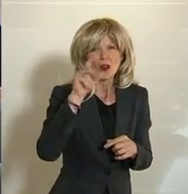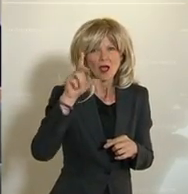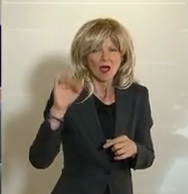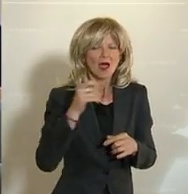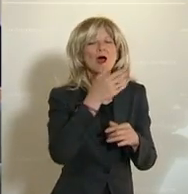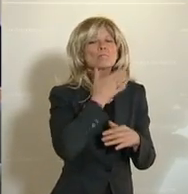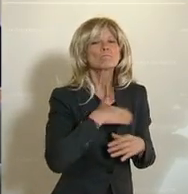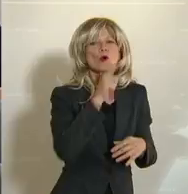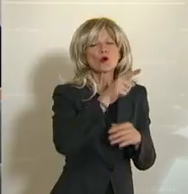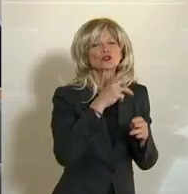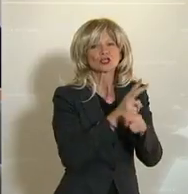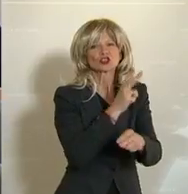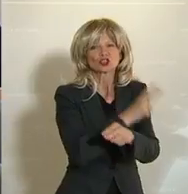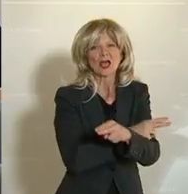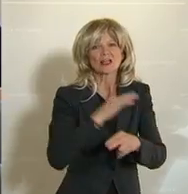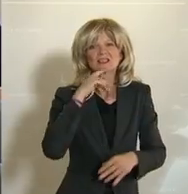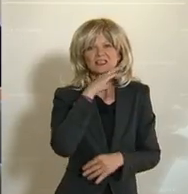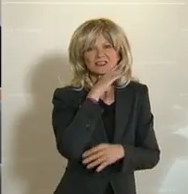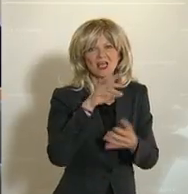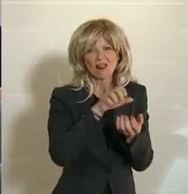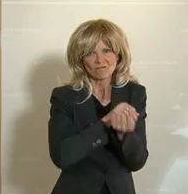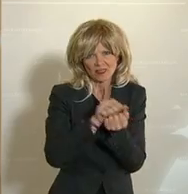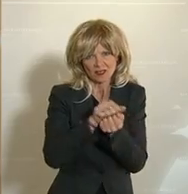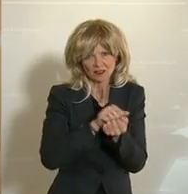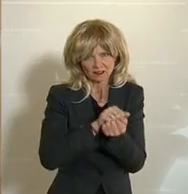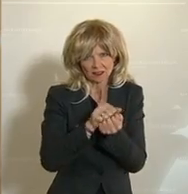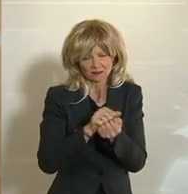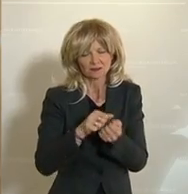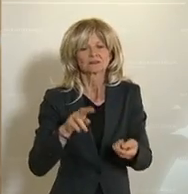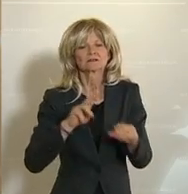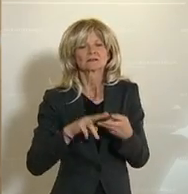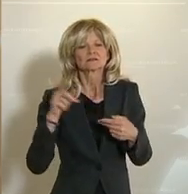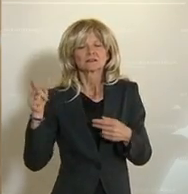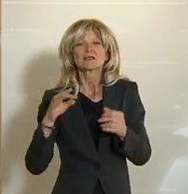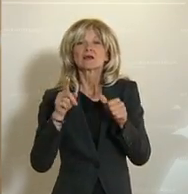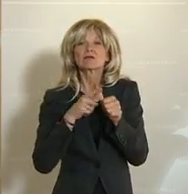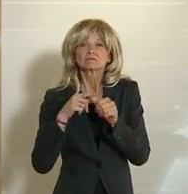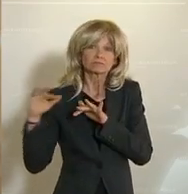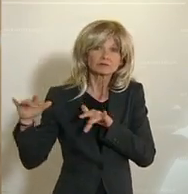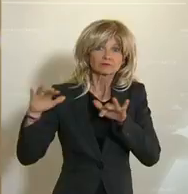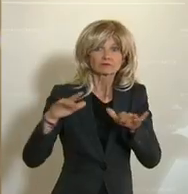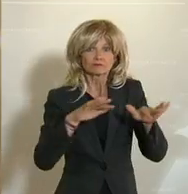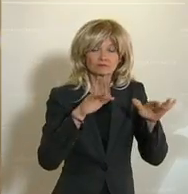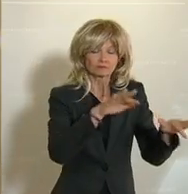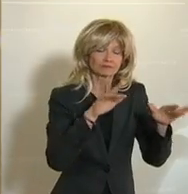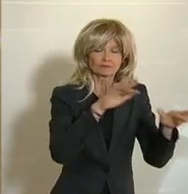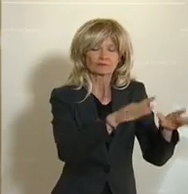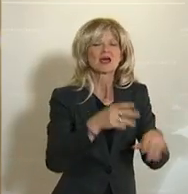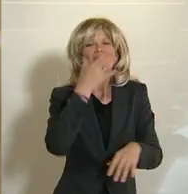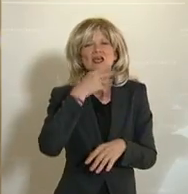wollen. Bei Aufmärschen rühmt sich hier die Hispola, dass sie der